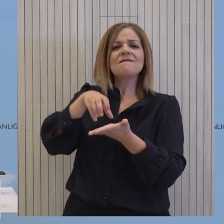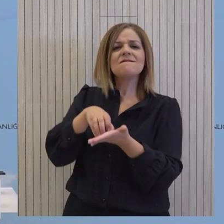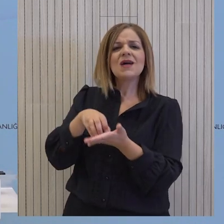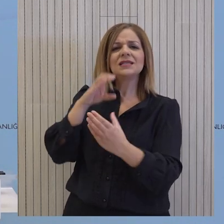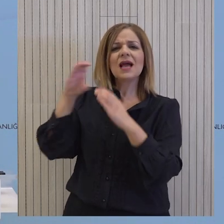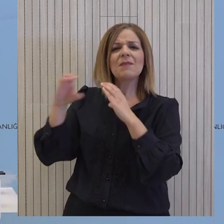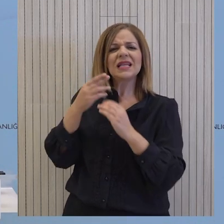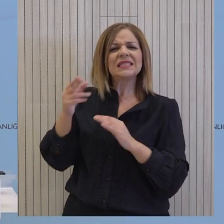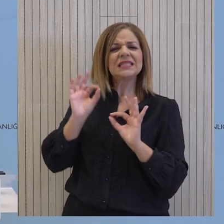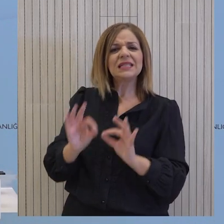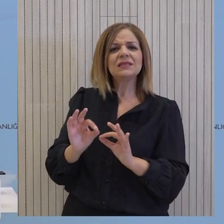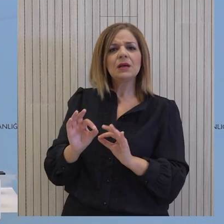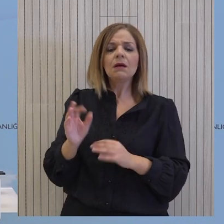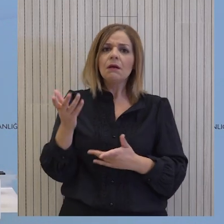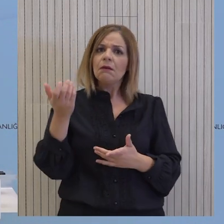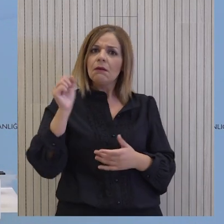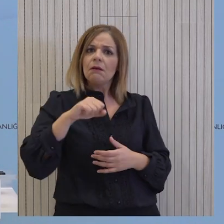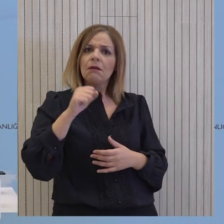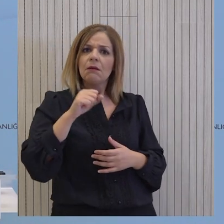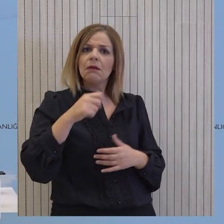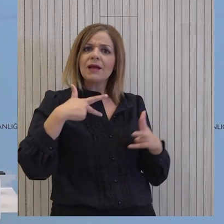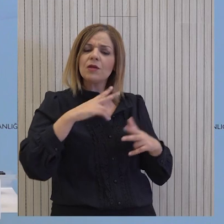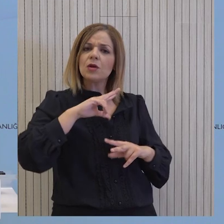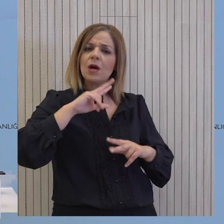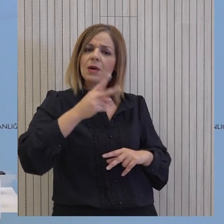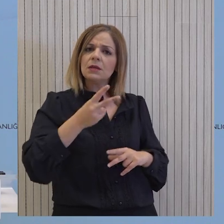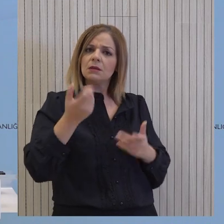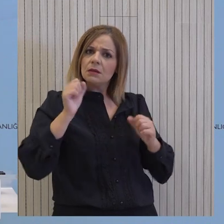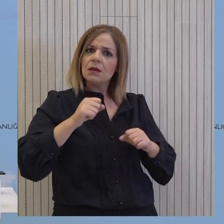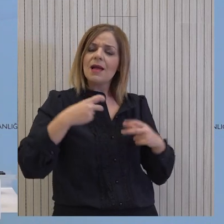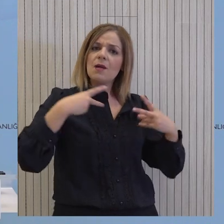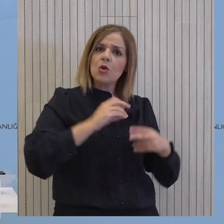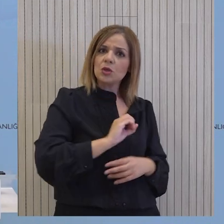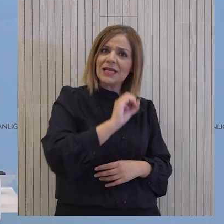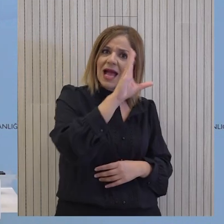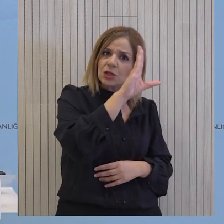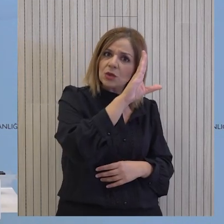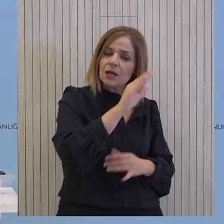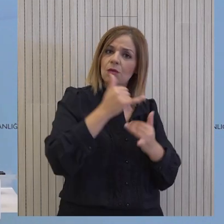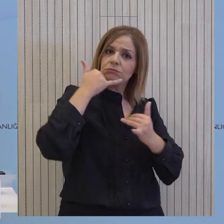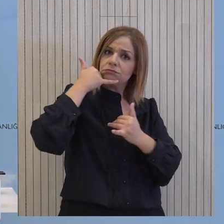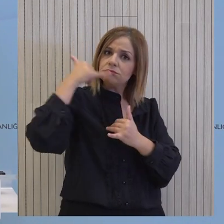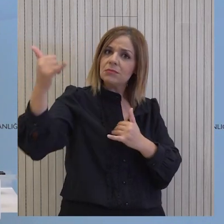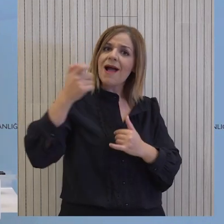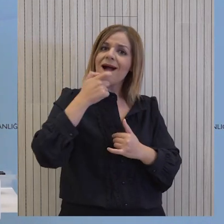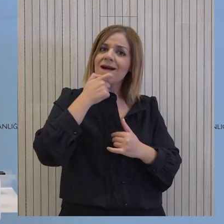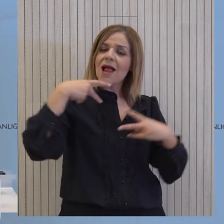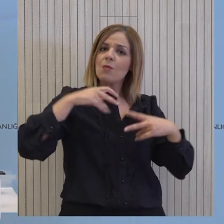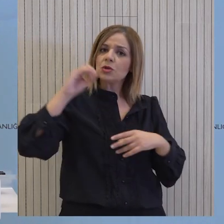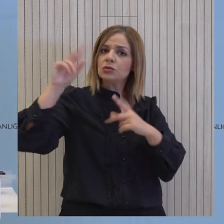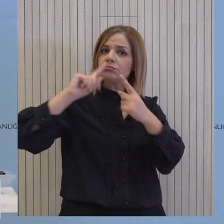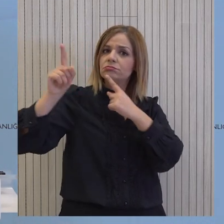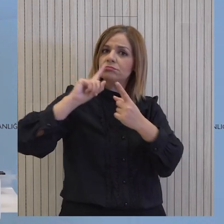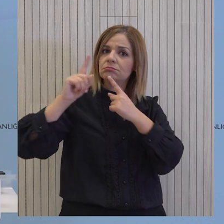Με το Ηνωμένο Βασίλειο. Είναι σχετική άλλωστε και η επικοινωνία που είχε ο Υπουργός Εξωτερικών, κ. Κόμπος, με τον Βρετανό ομολογό του.